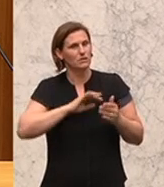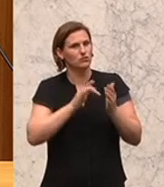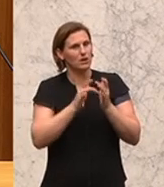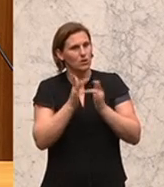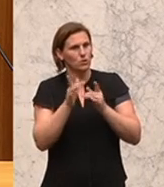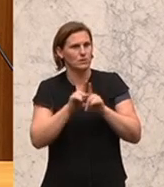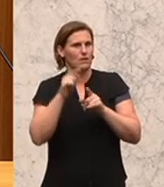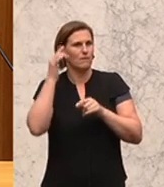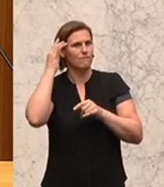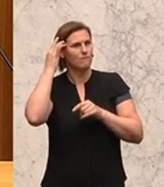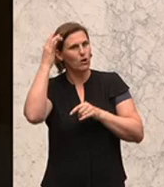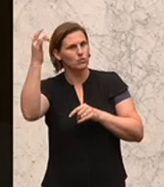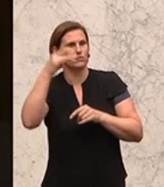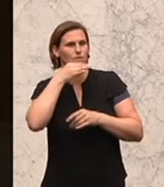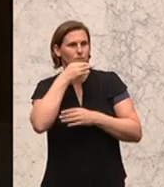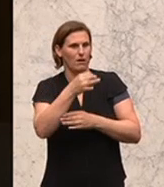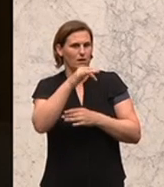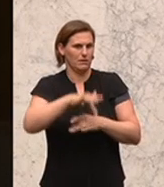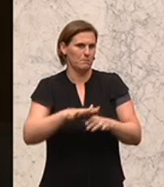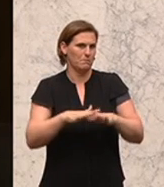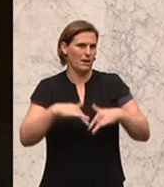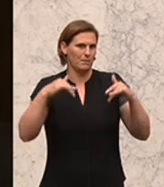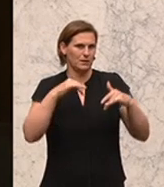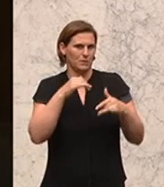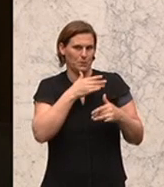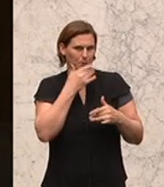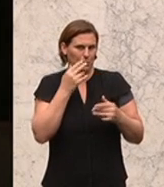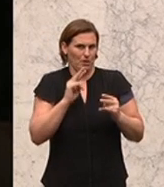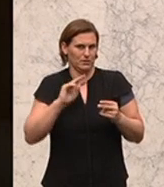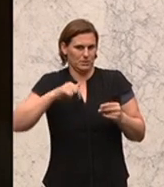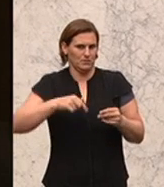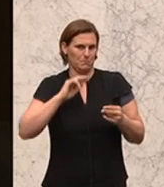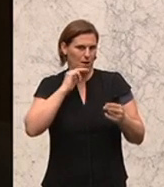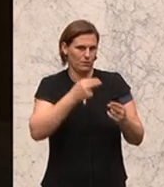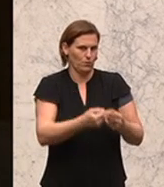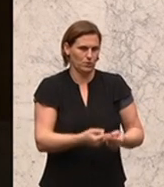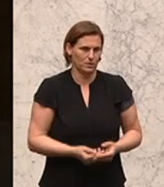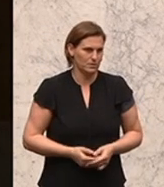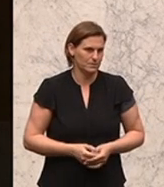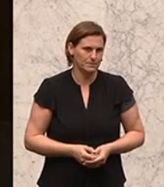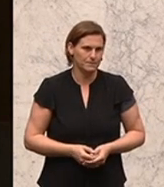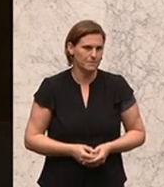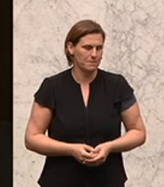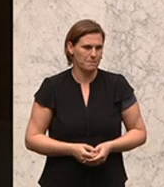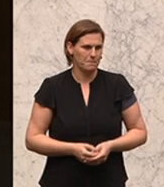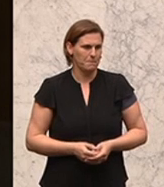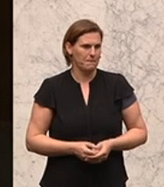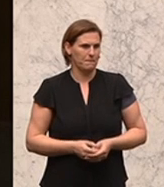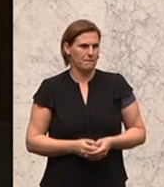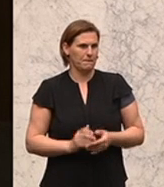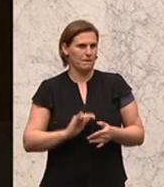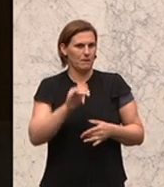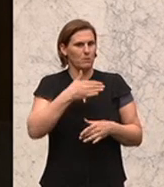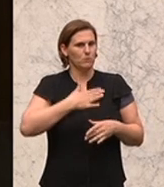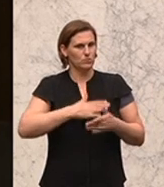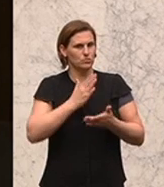philosophische Frage, die hier im Parlament nicht beantwortet werden kann. Darüber hinaus möchte